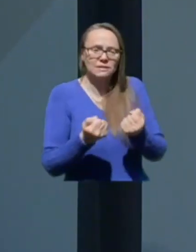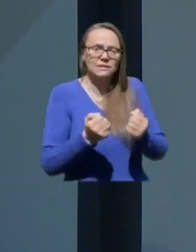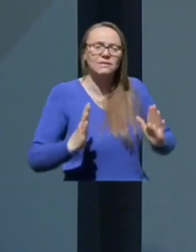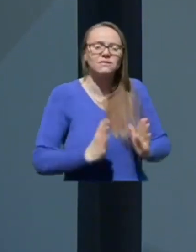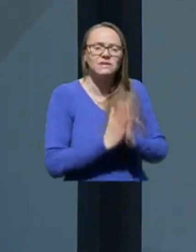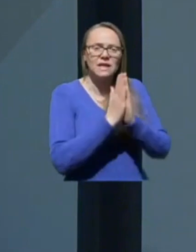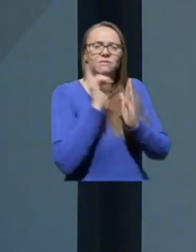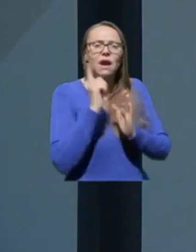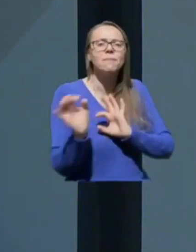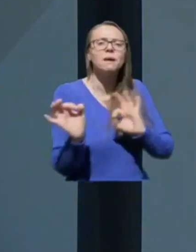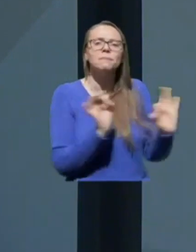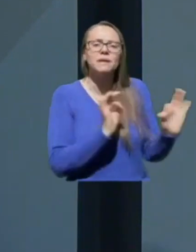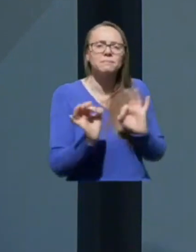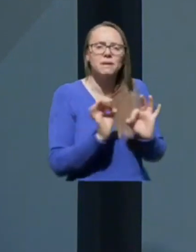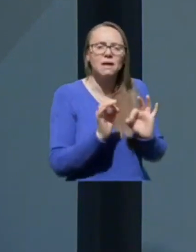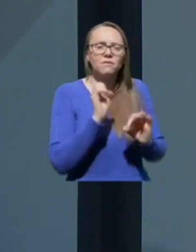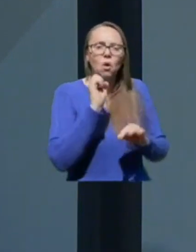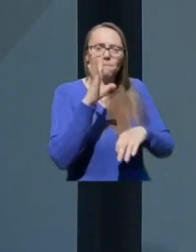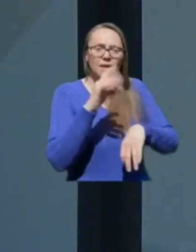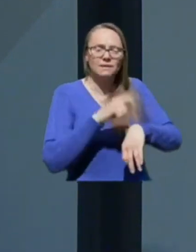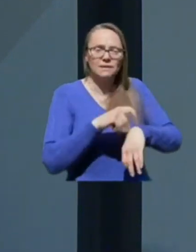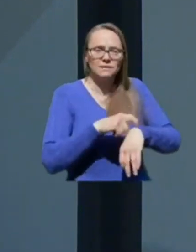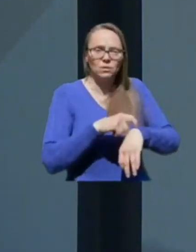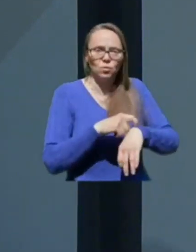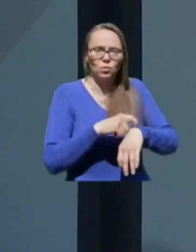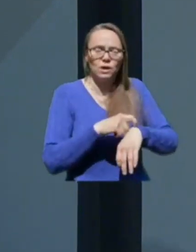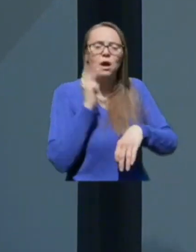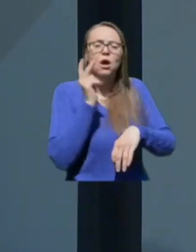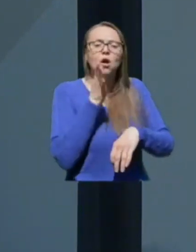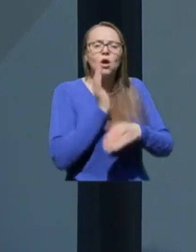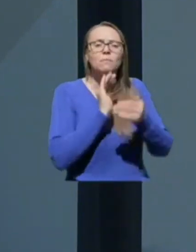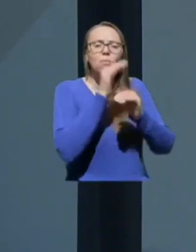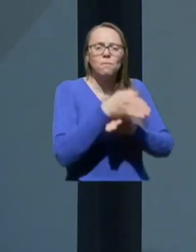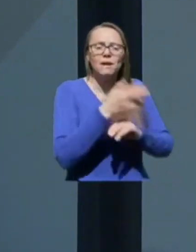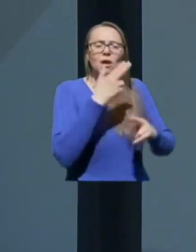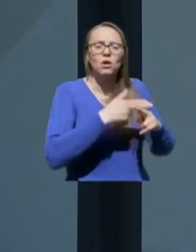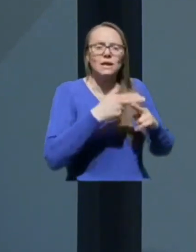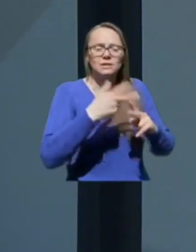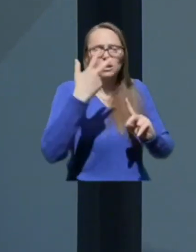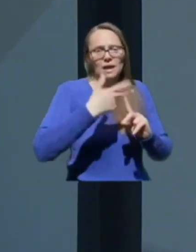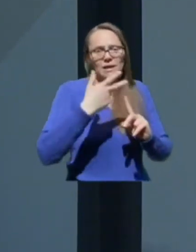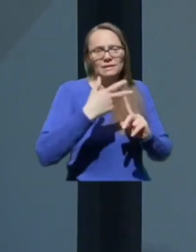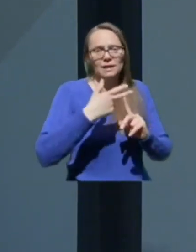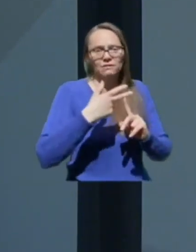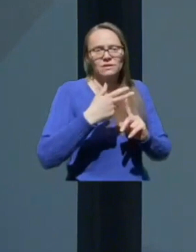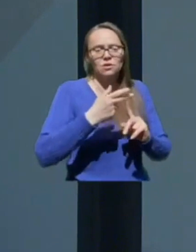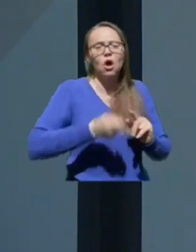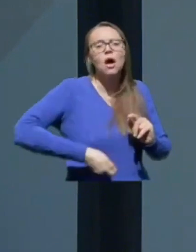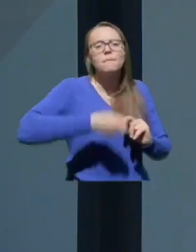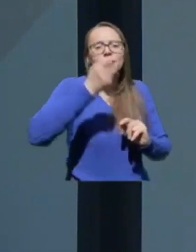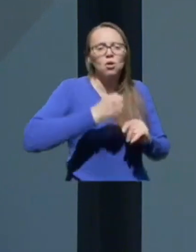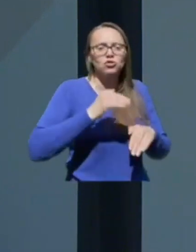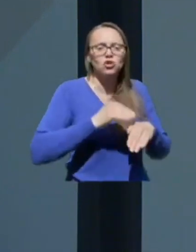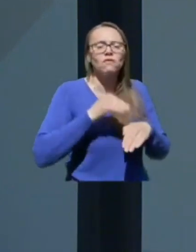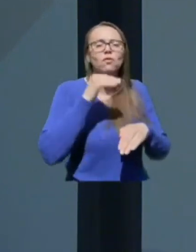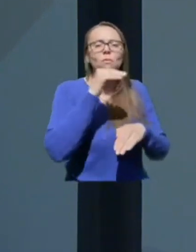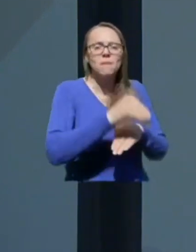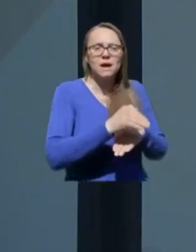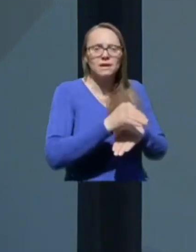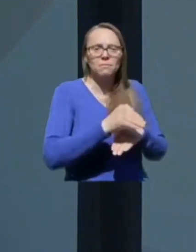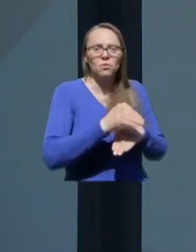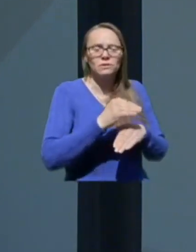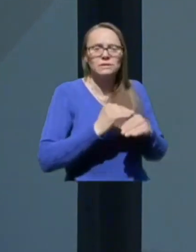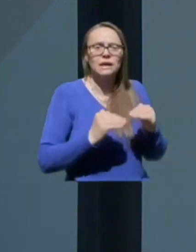pripravijo v 15 uri, ko jih bo preko nacionalne televizije je blagoslovil Mariborski načkov Alojzi